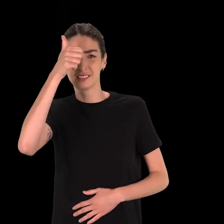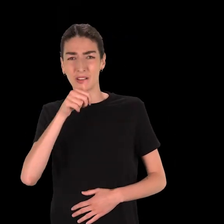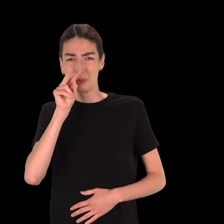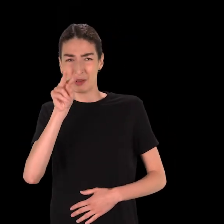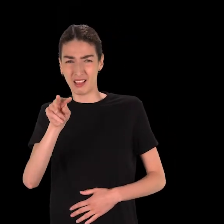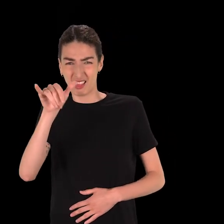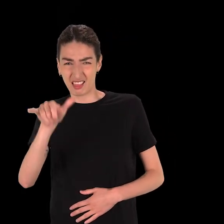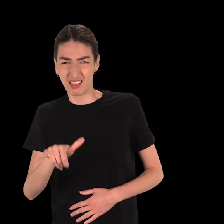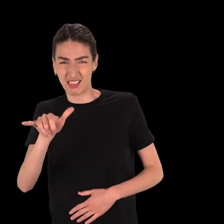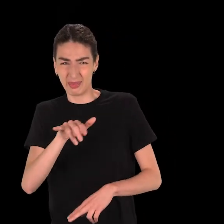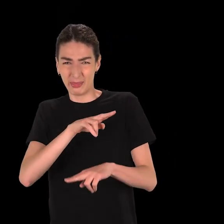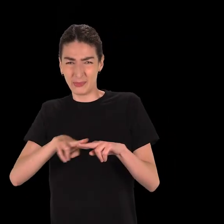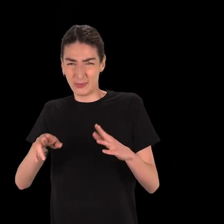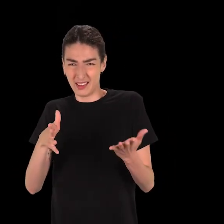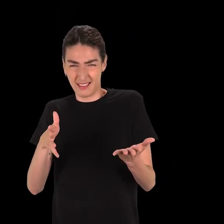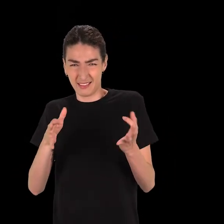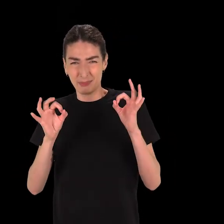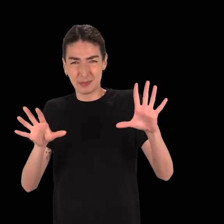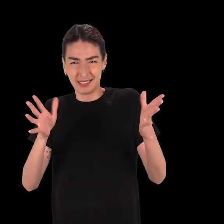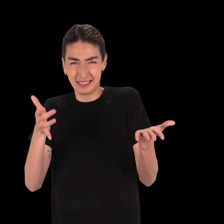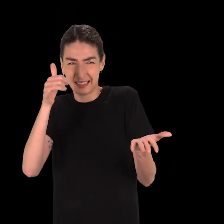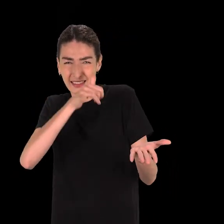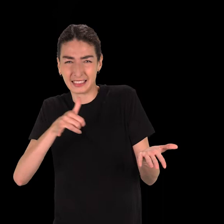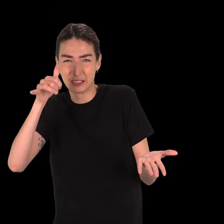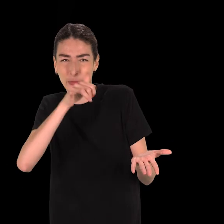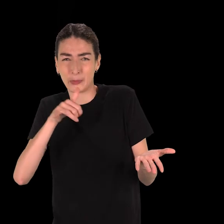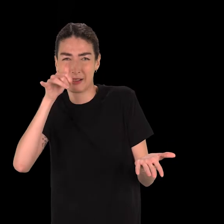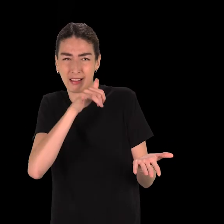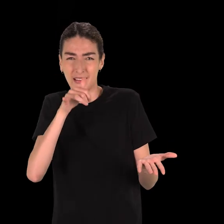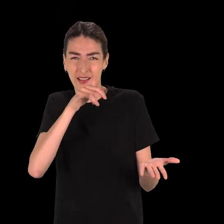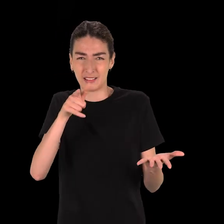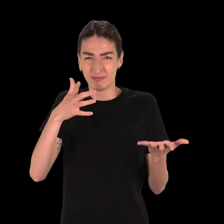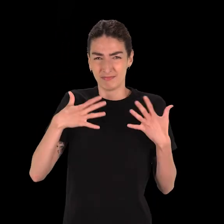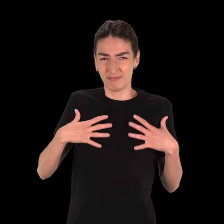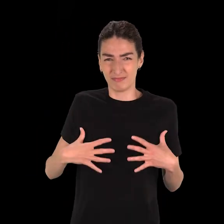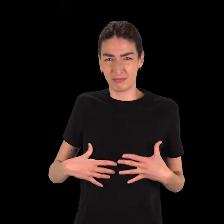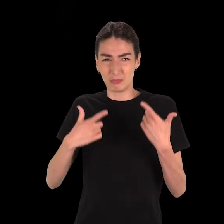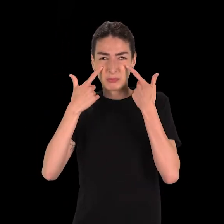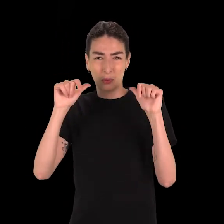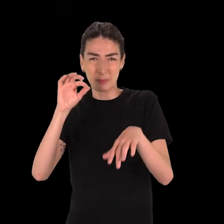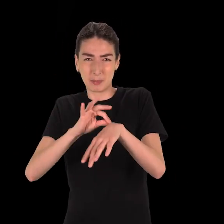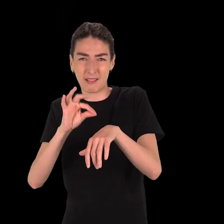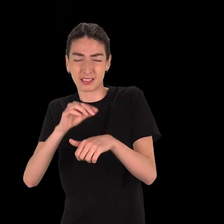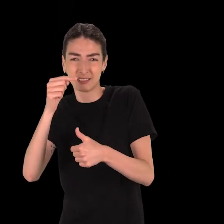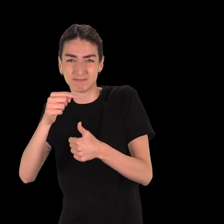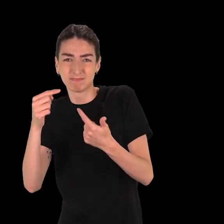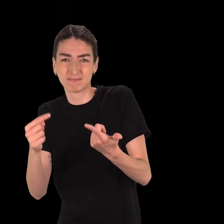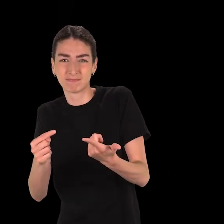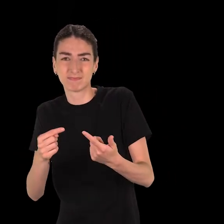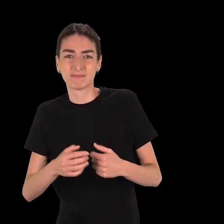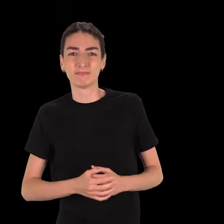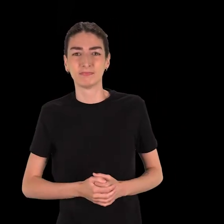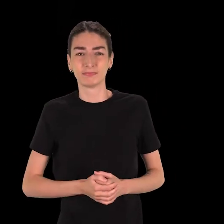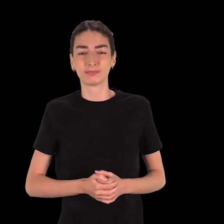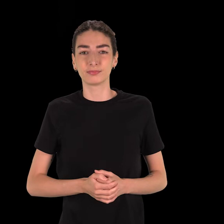statuette correspond à la tradition du nu considérée comme grotesque, c'est-à-dire la nudité perçue comme ridicule. Ici, c'est une